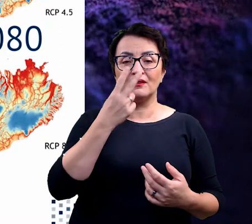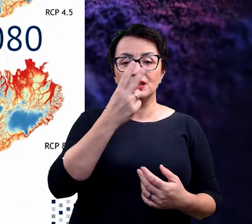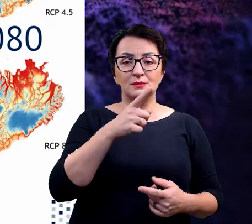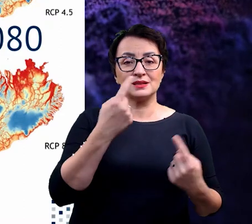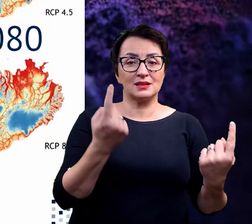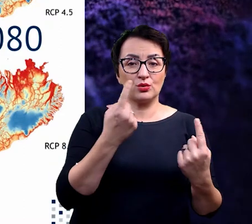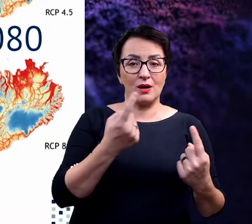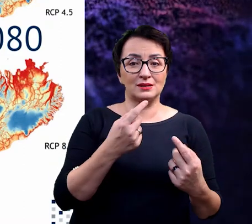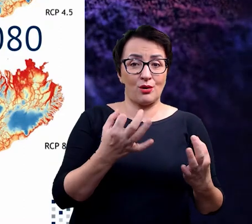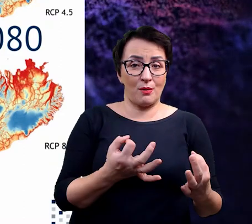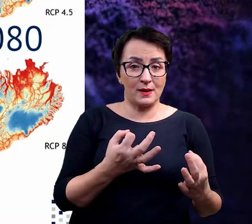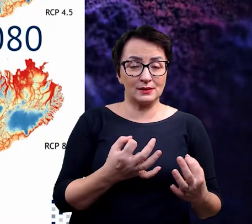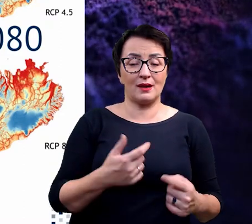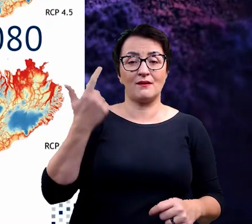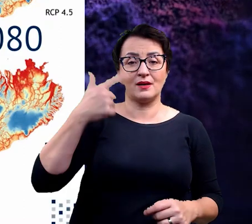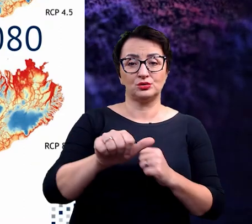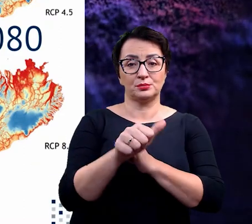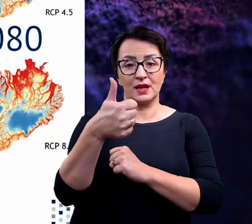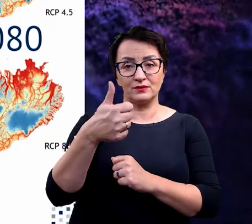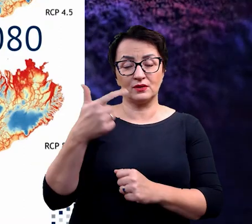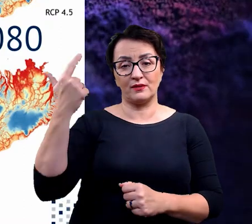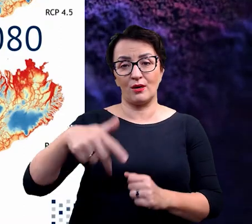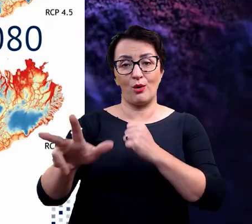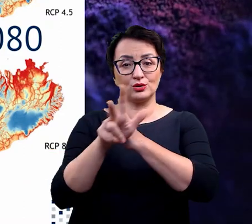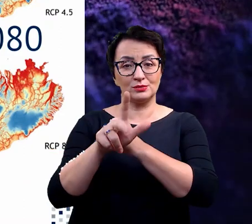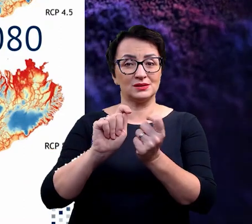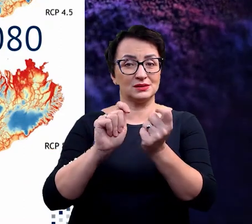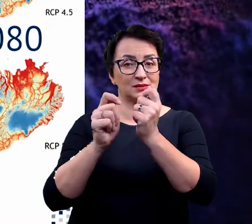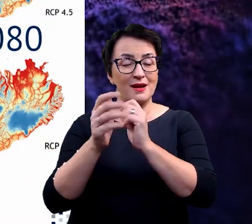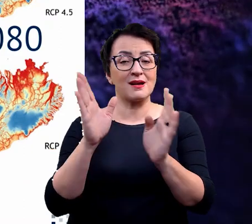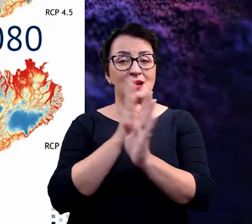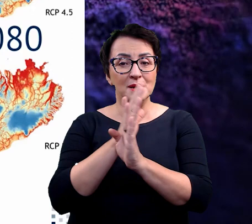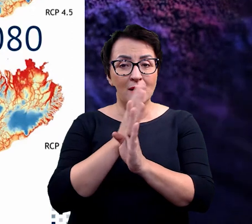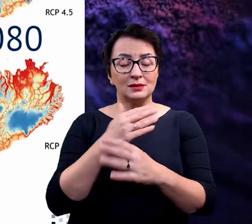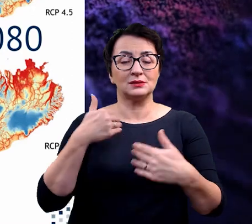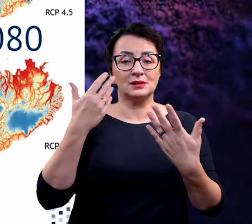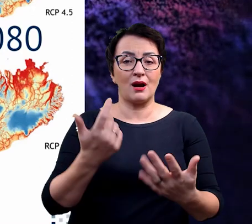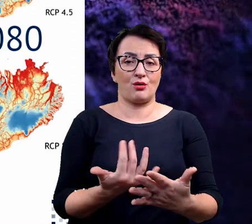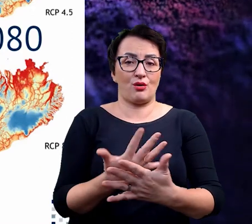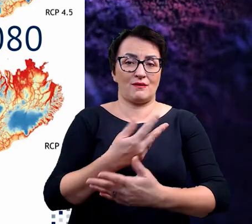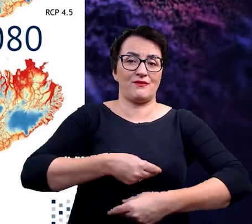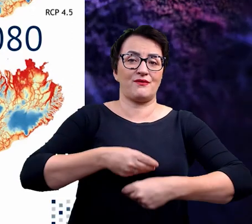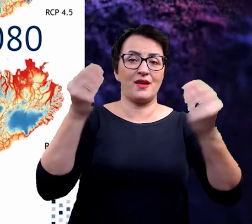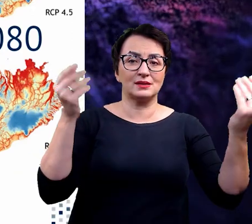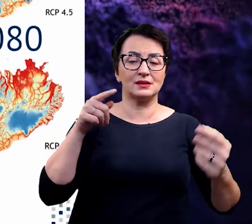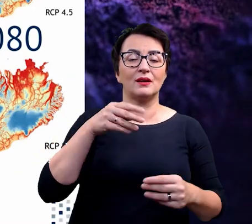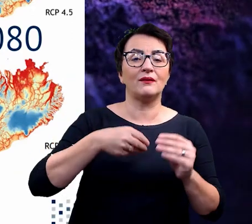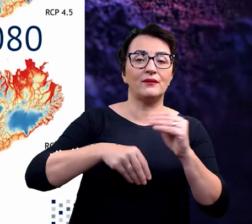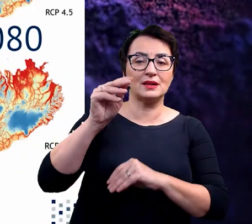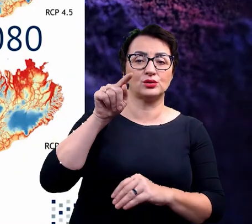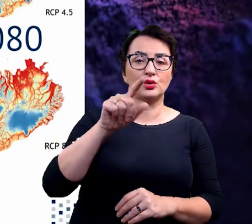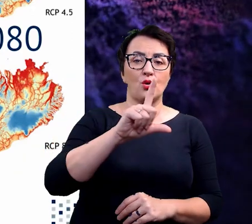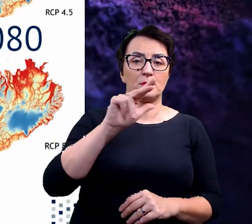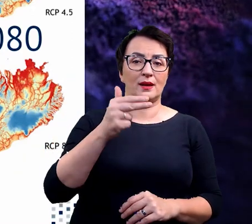w 2061-2080. Także te zmiany klimatu powodują to, że łubin